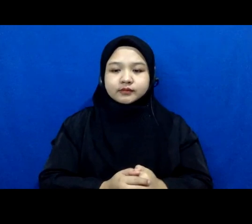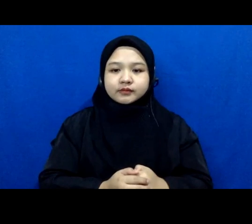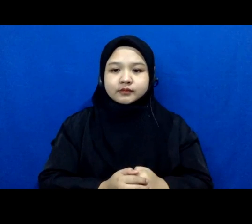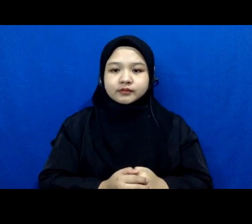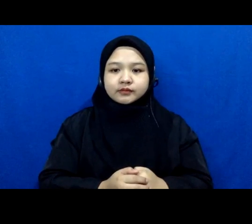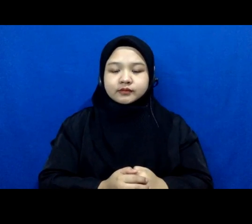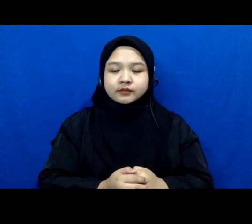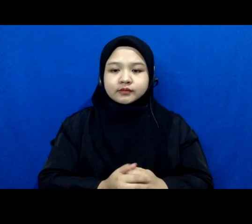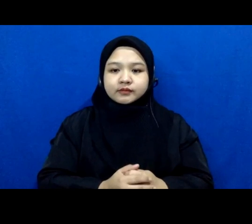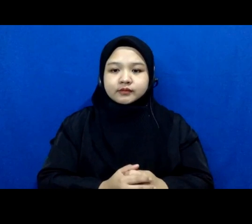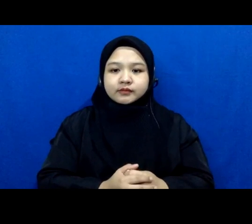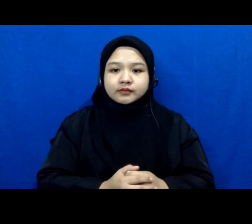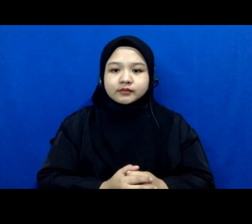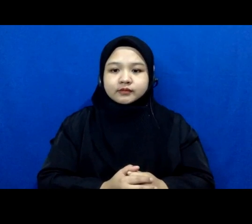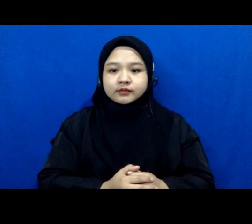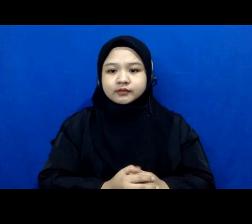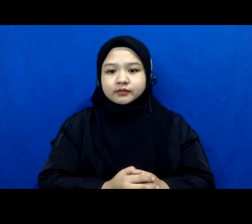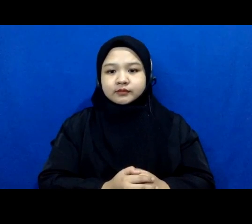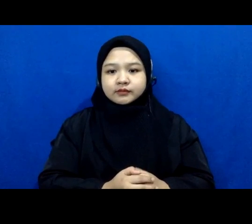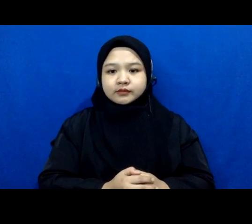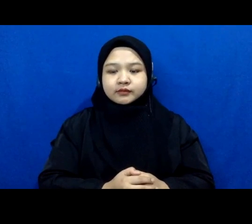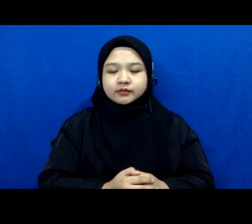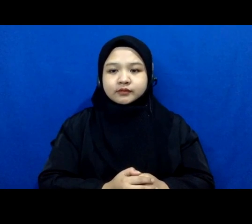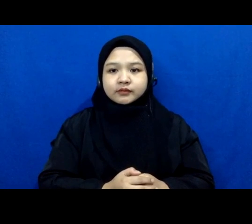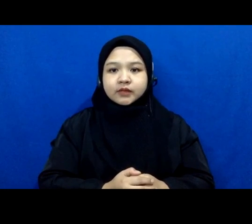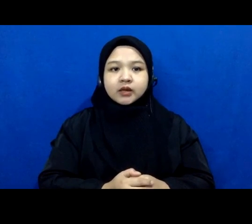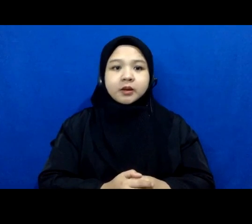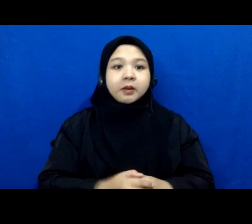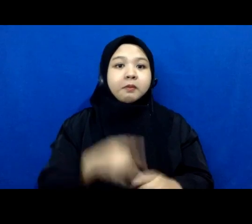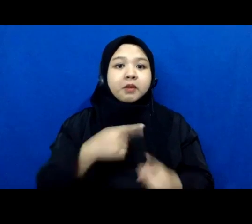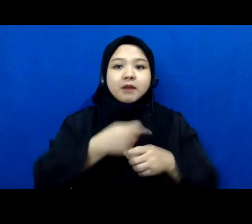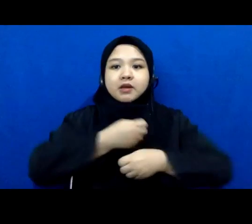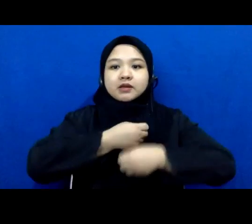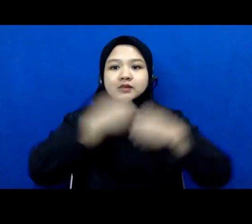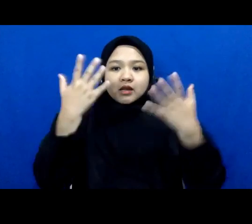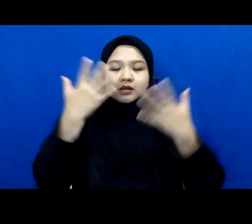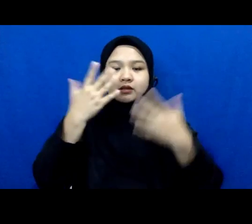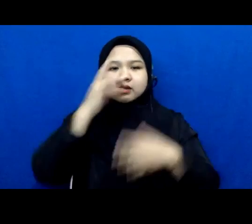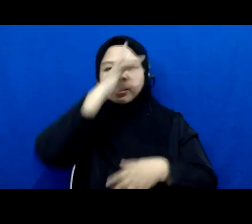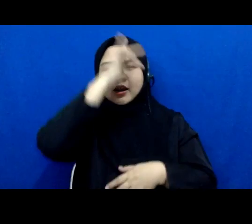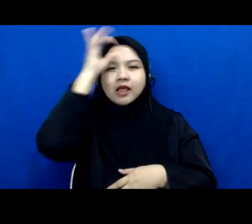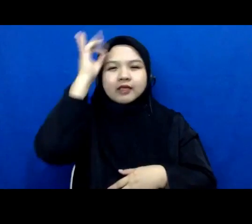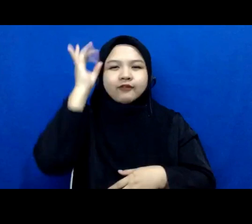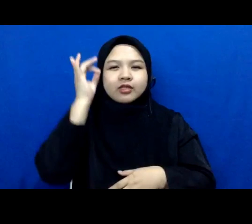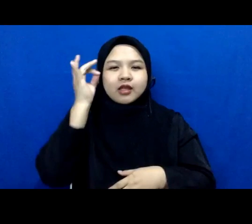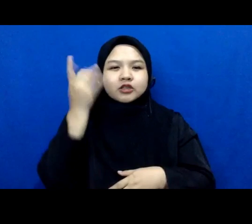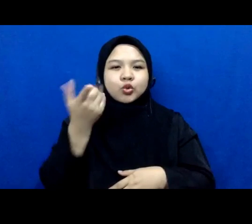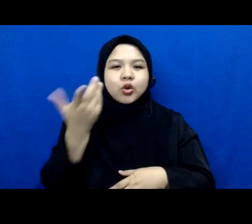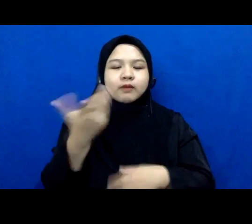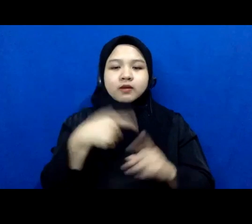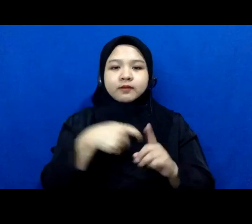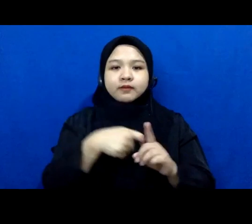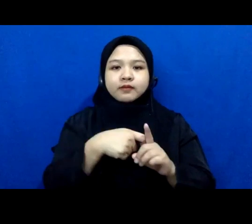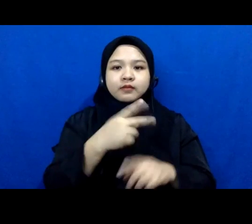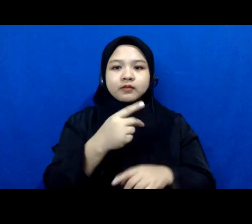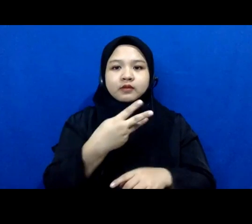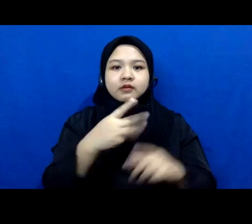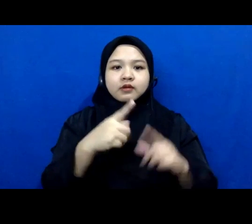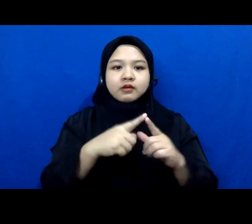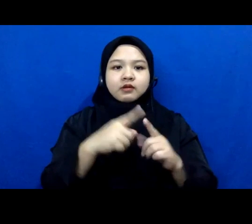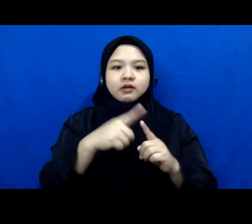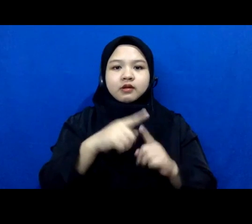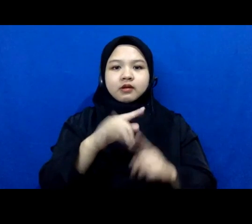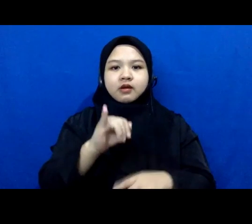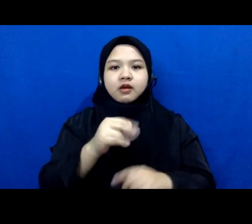apa namanya memperjelas istilah kreativitas yang tadi disebut sama Mas Andi ya kreativitas